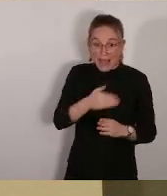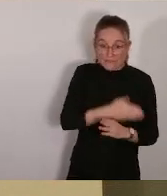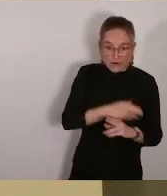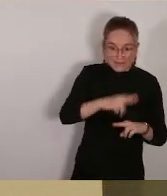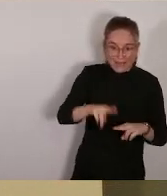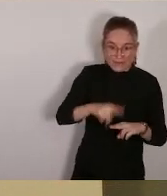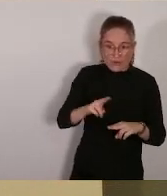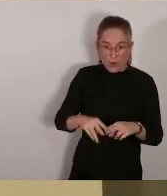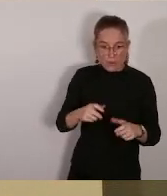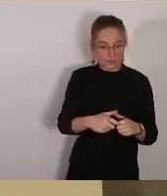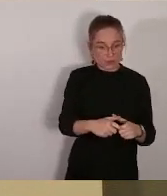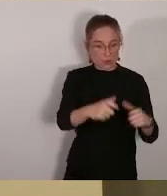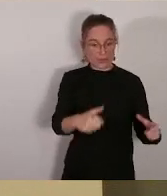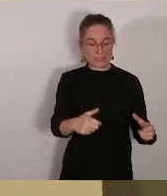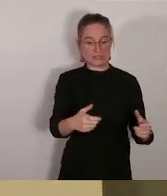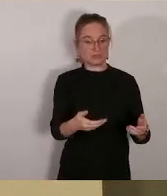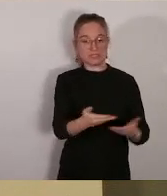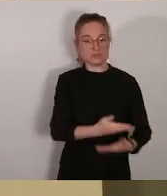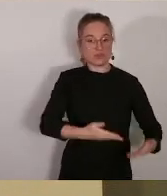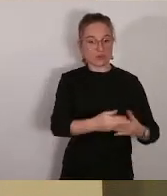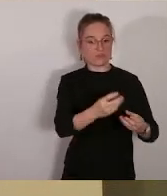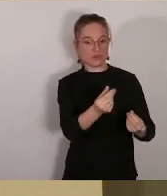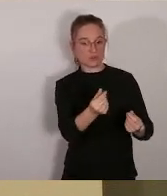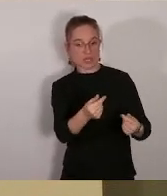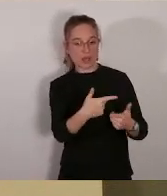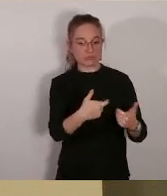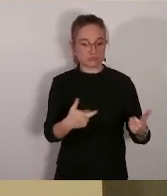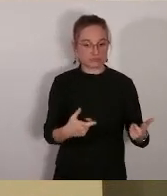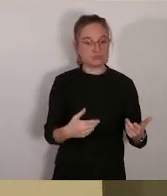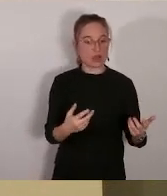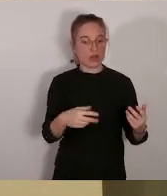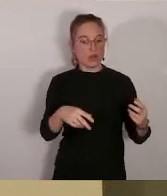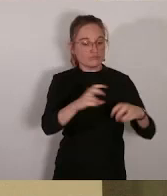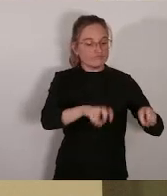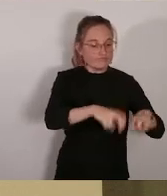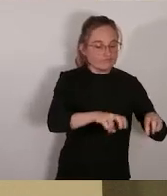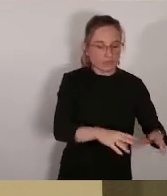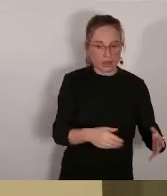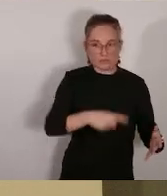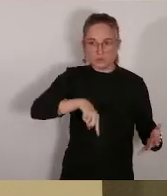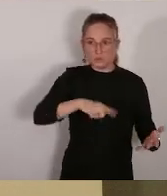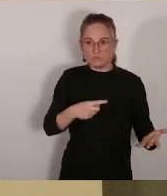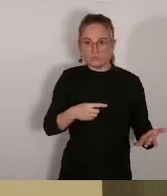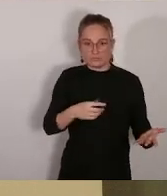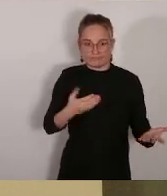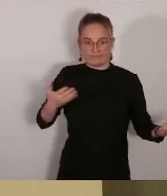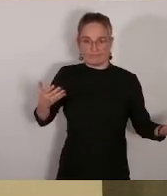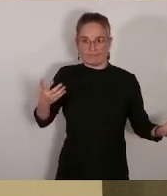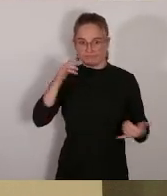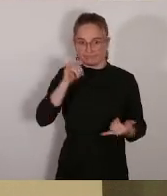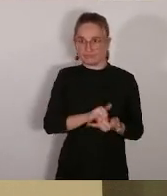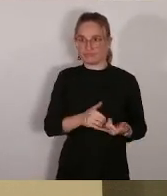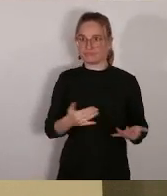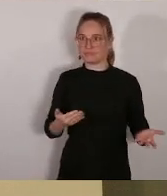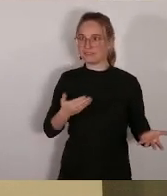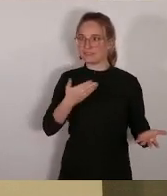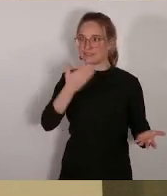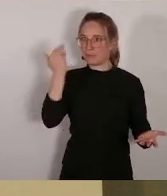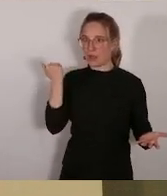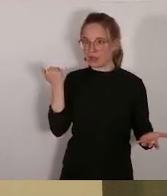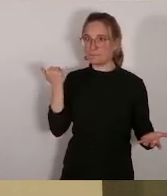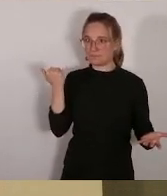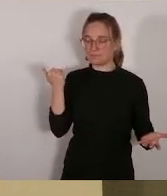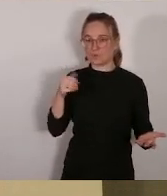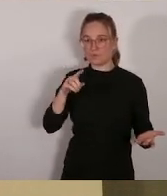financière d'une entreprise au contraire il faut les soutenir le plus possible nos entreprises locales ou des bougies rondes puisque c'est une entreprise des bougies